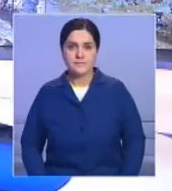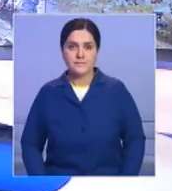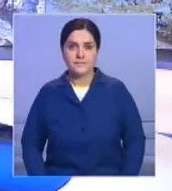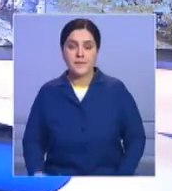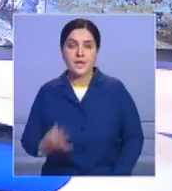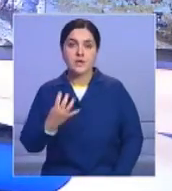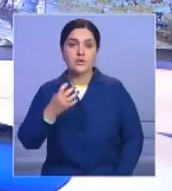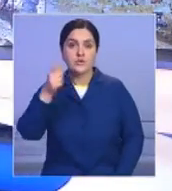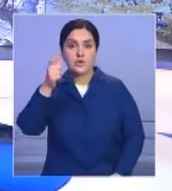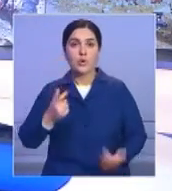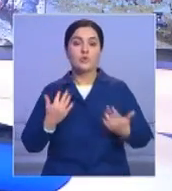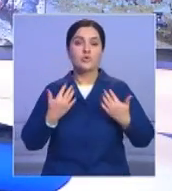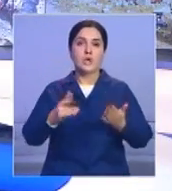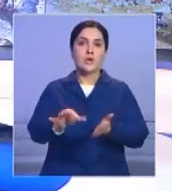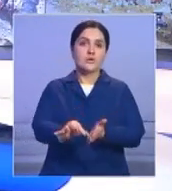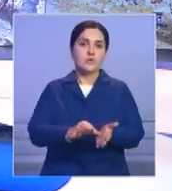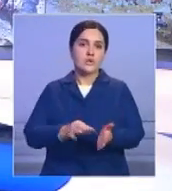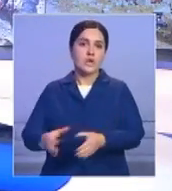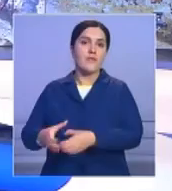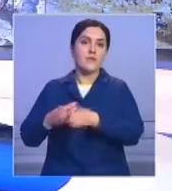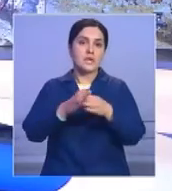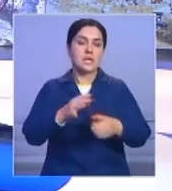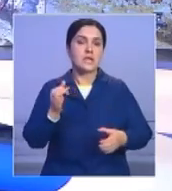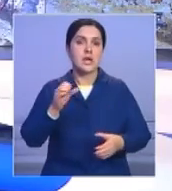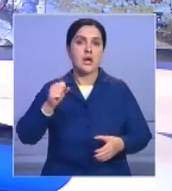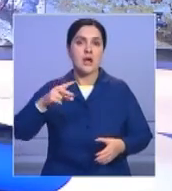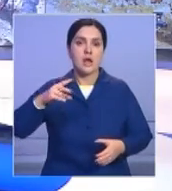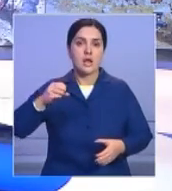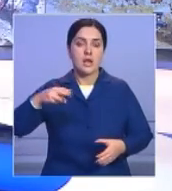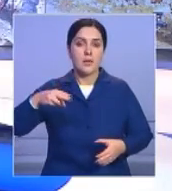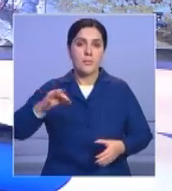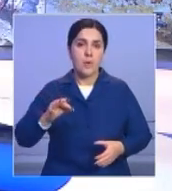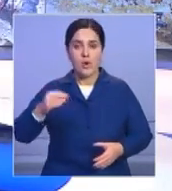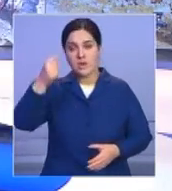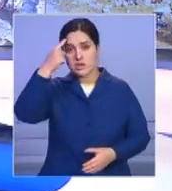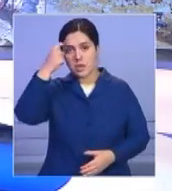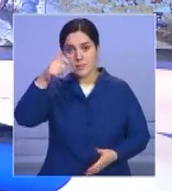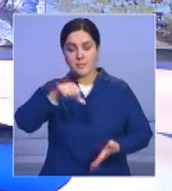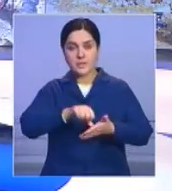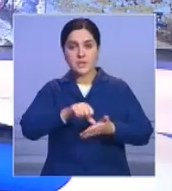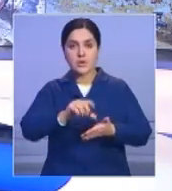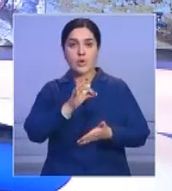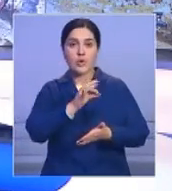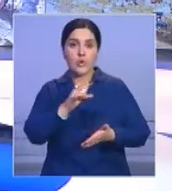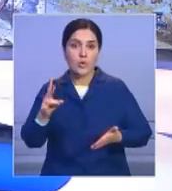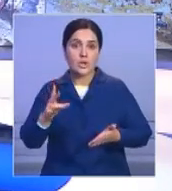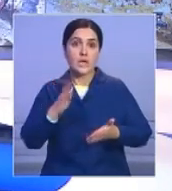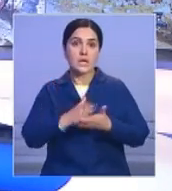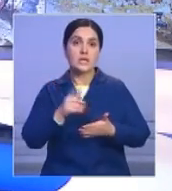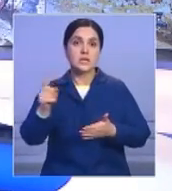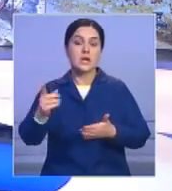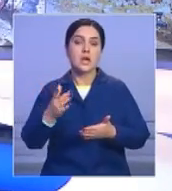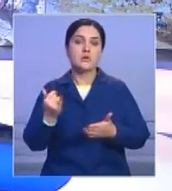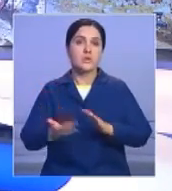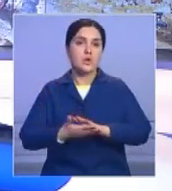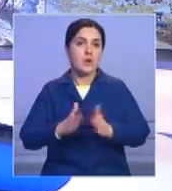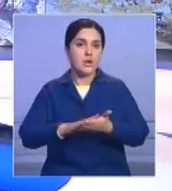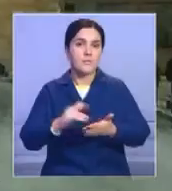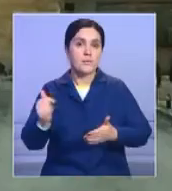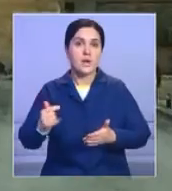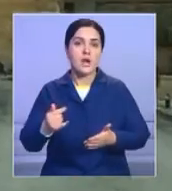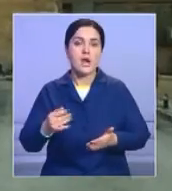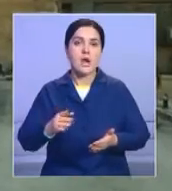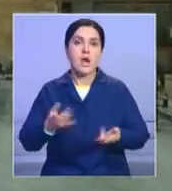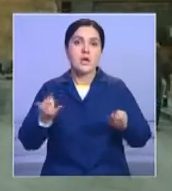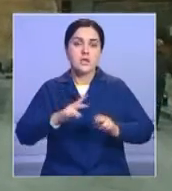Около 400 человек нуждаются в срочной эвакуации из Восточного Алеппо. Об этом сообщают представители ООН. Гуманитарная ситуация в